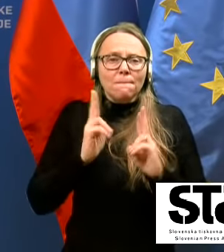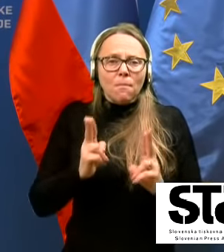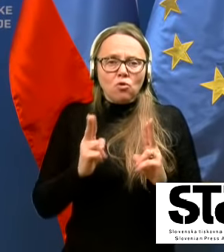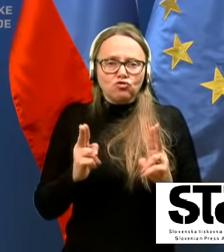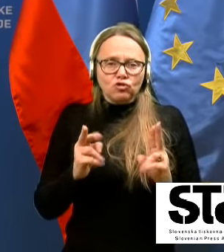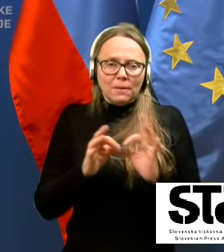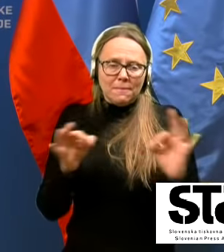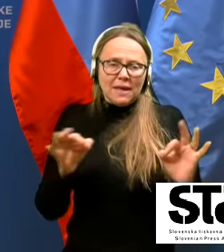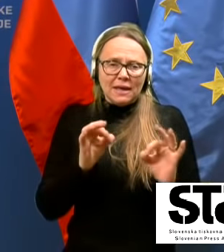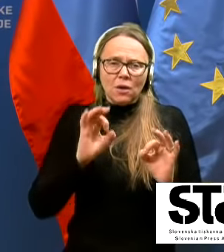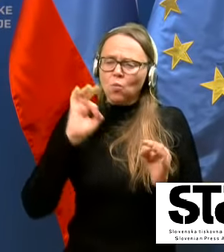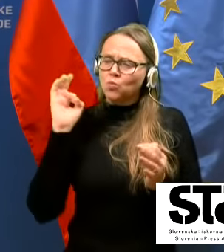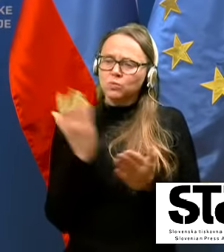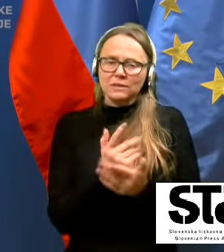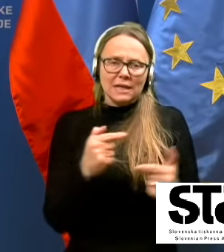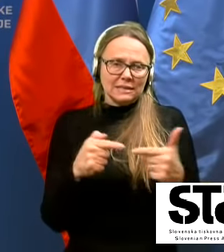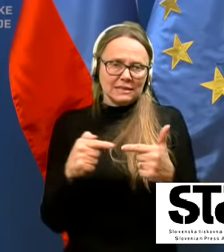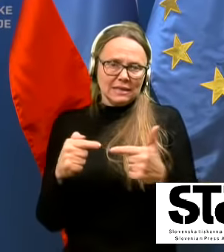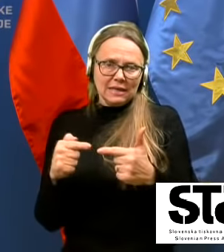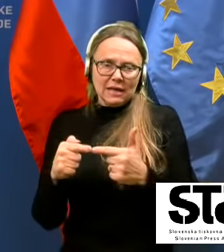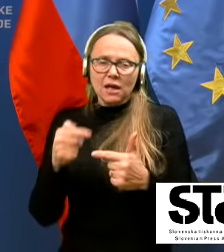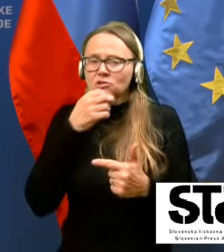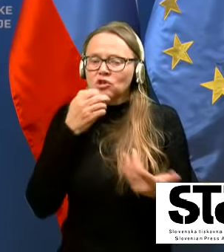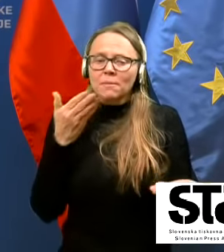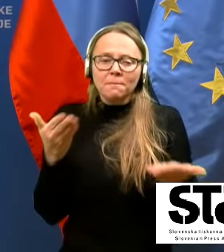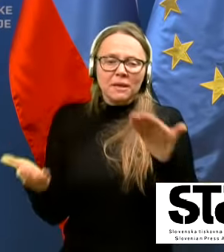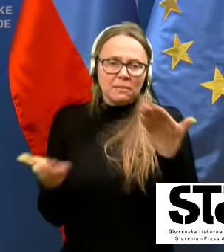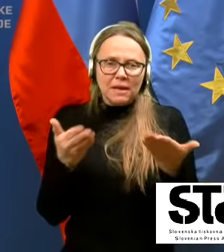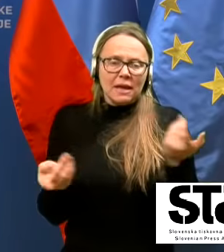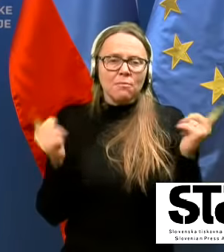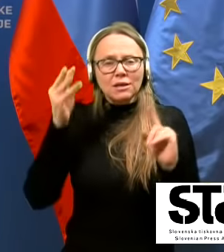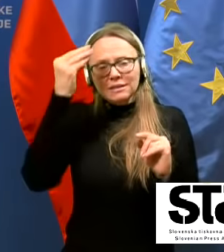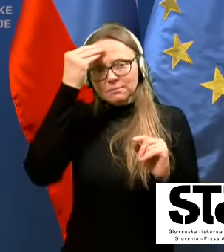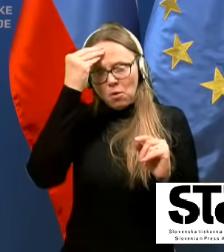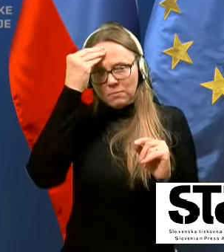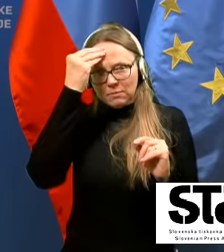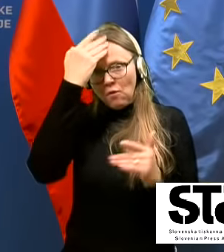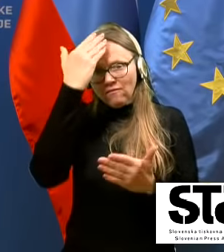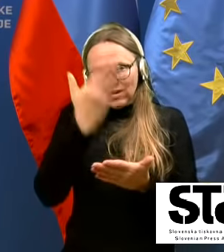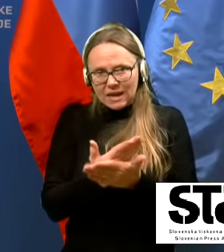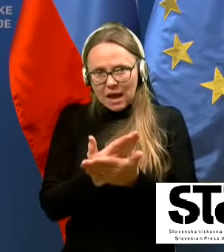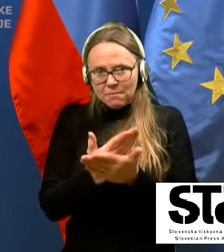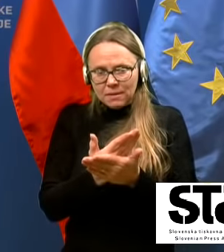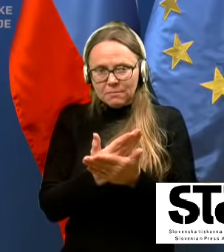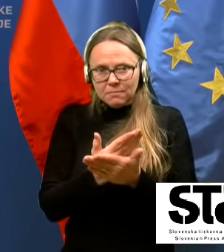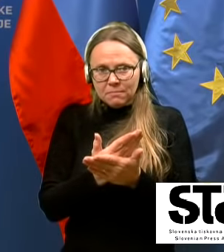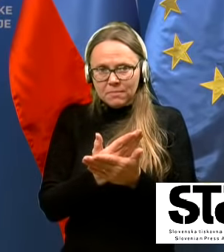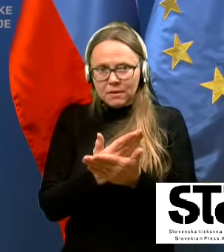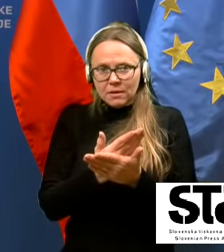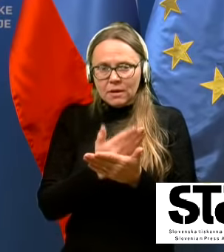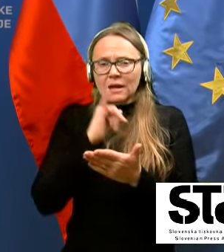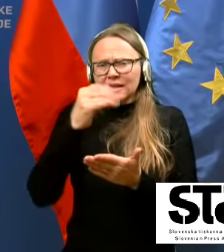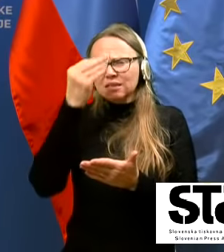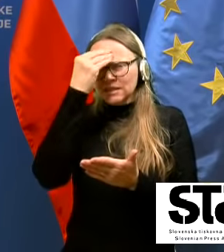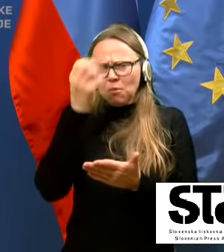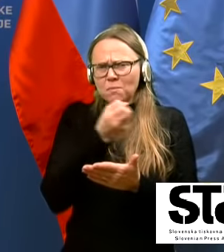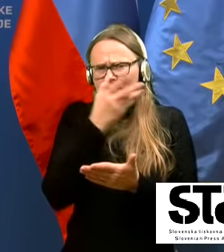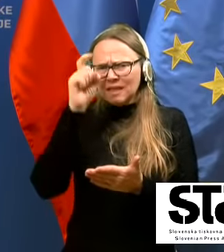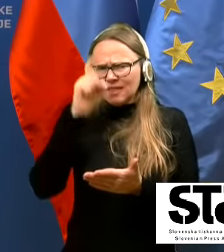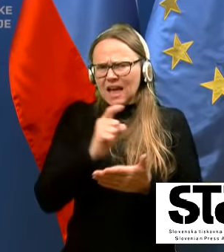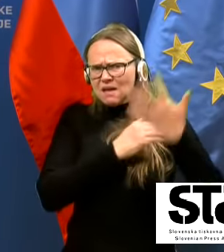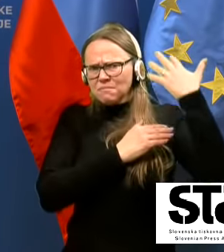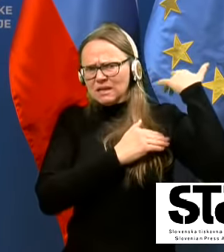In če primerjamo, pa se spomnimo, verjamem, da se, glede na to, da je nekaj mesecev minilo